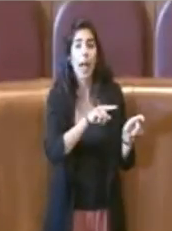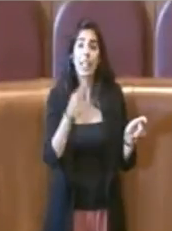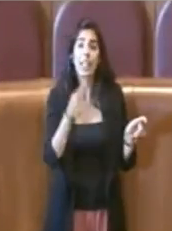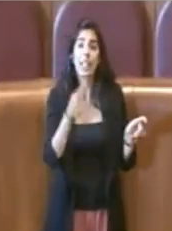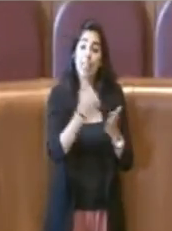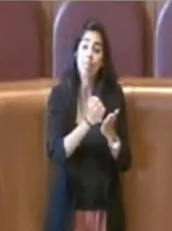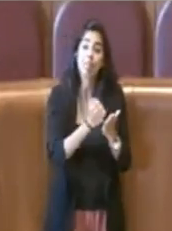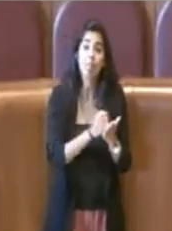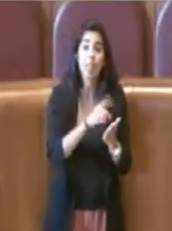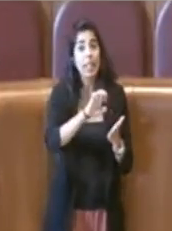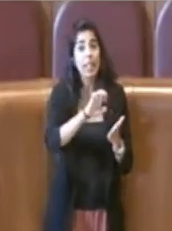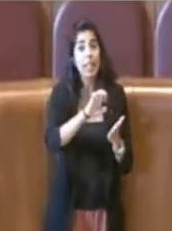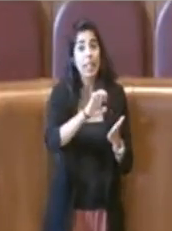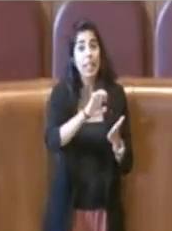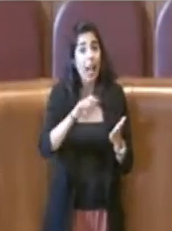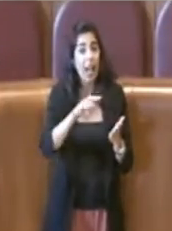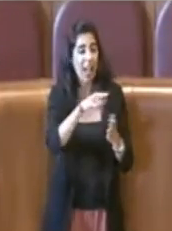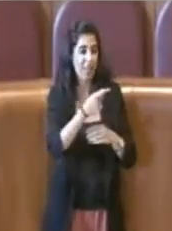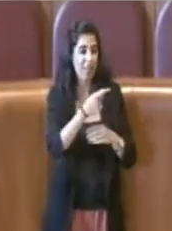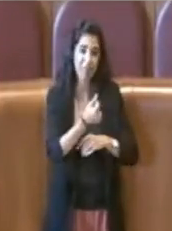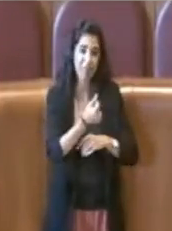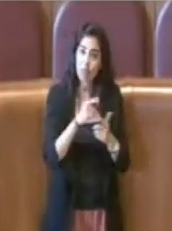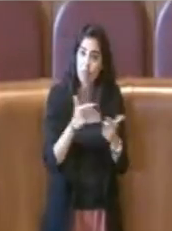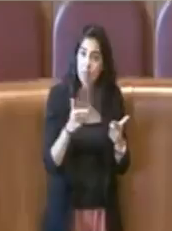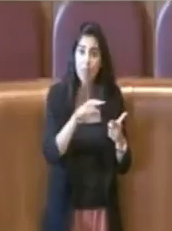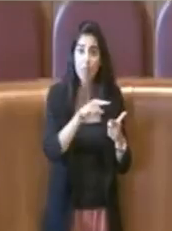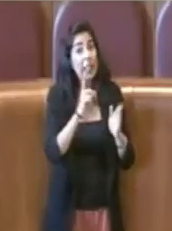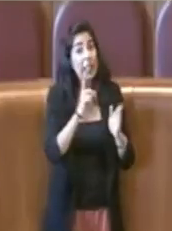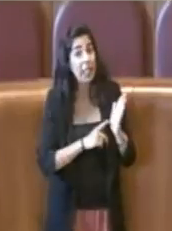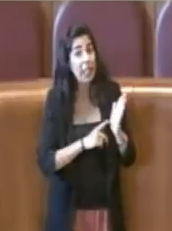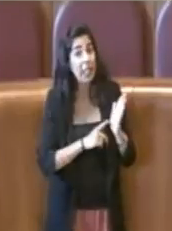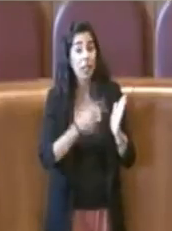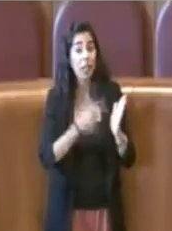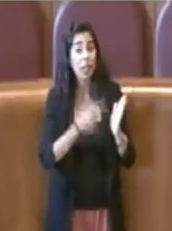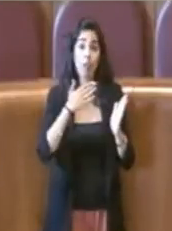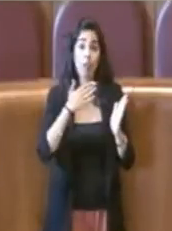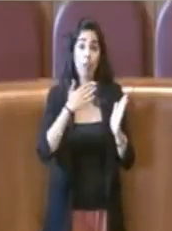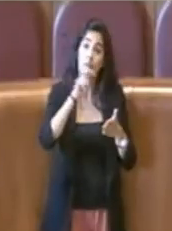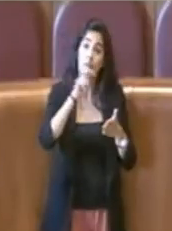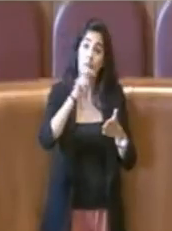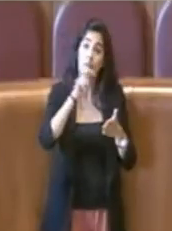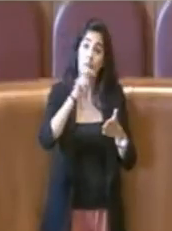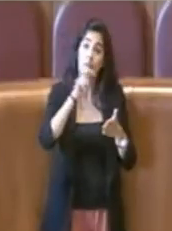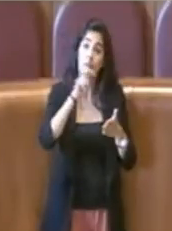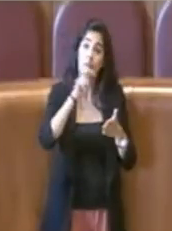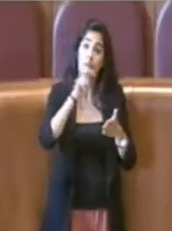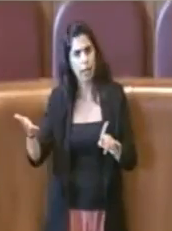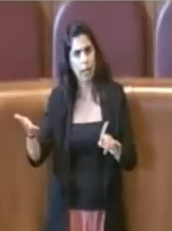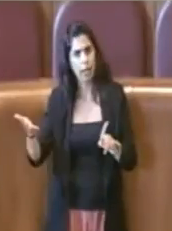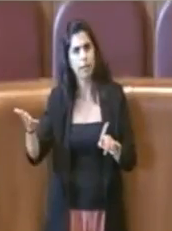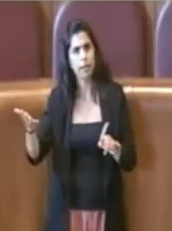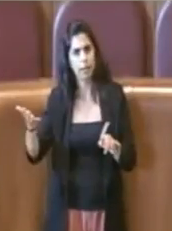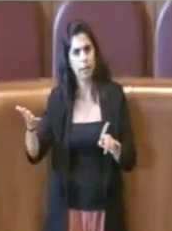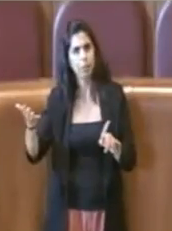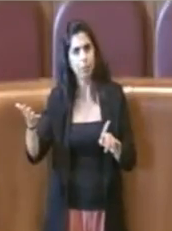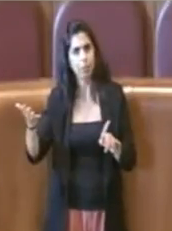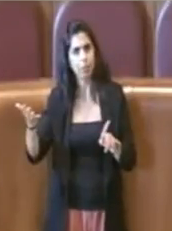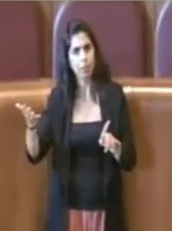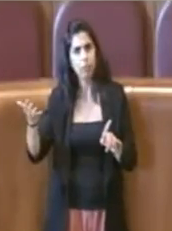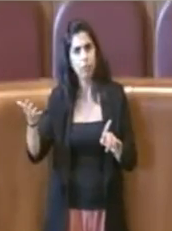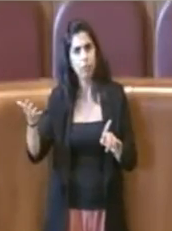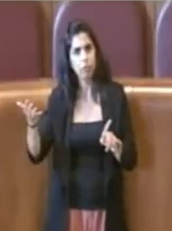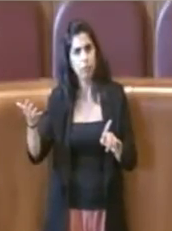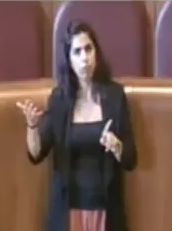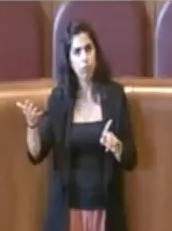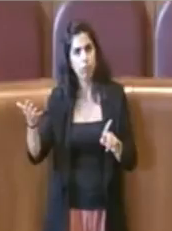ISEE e che hanno diritto ad agevolazioni fiscali, parliamo di agevolazioni fiscali, che